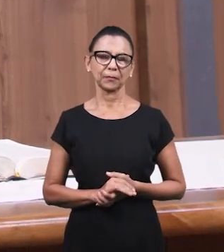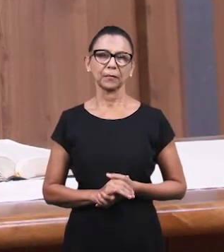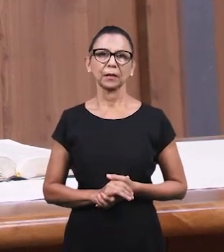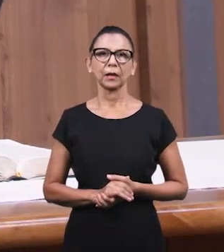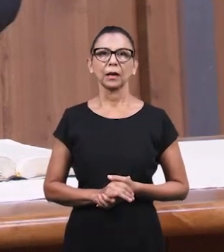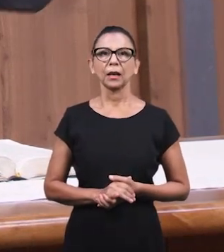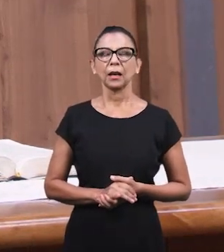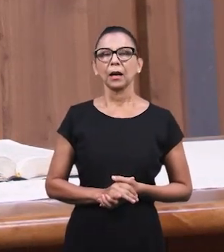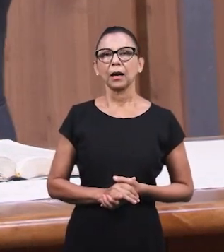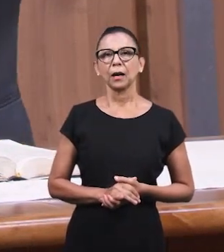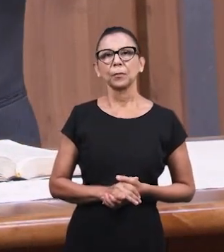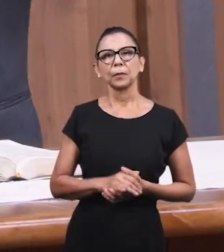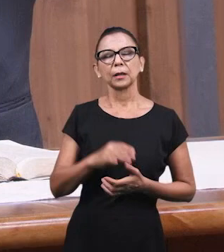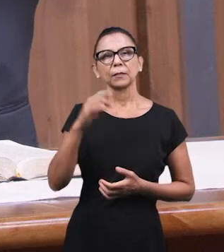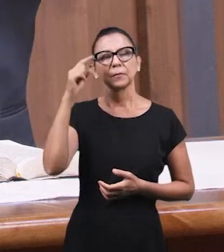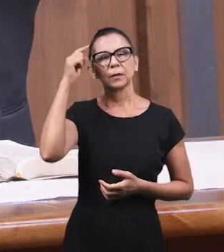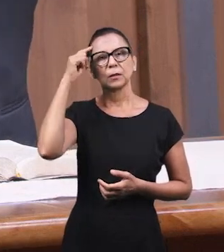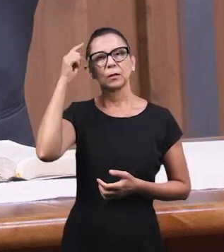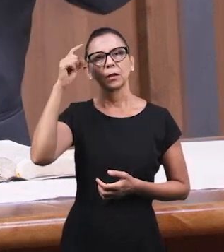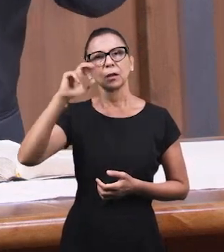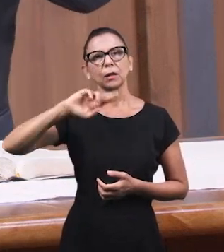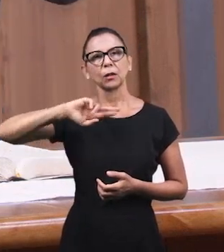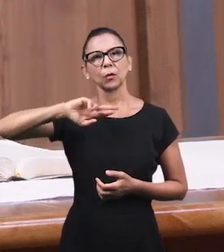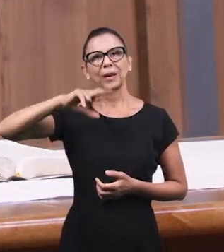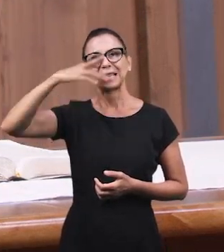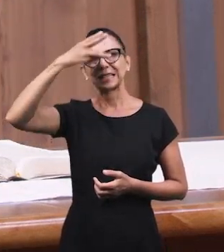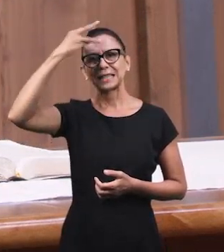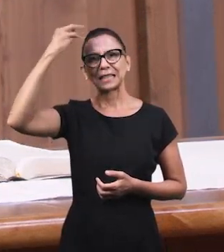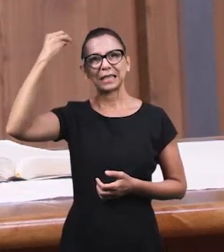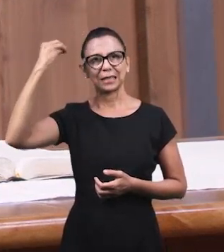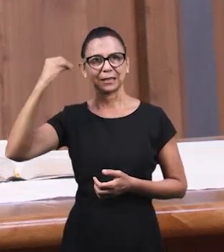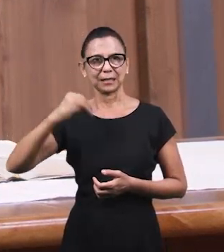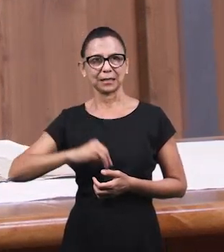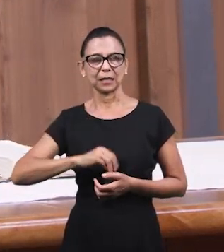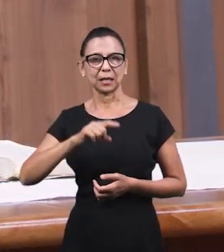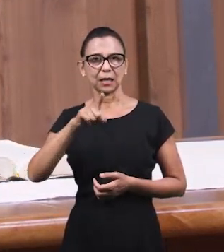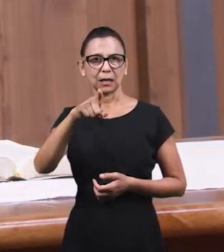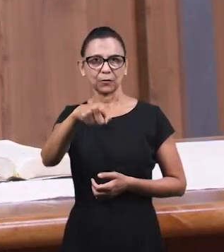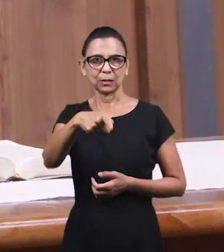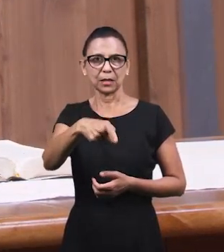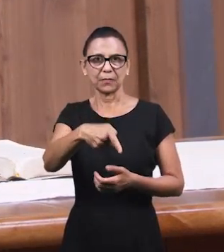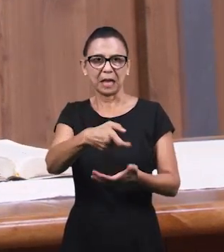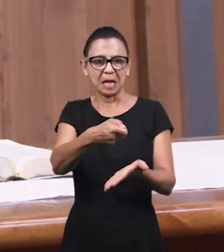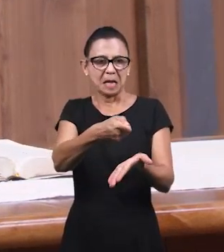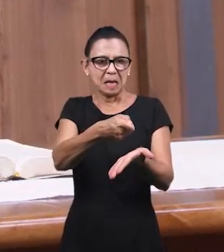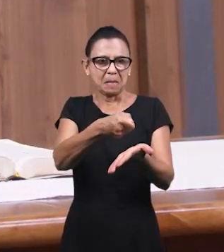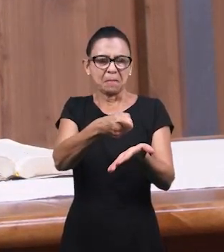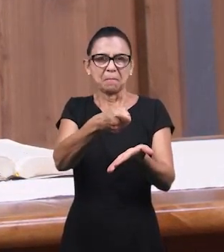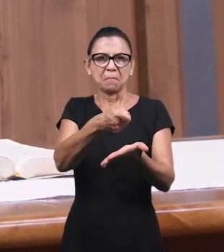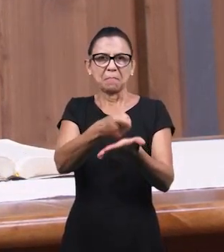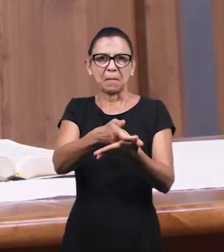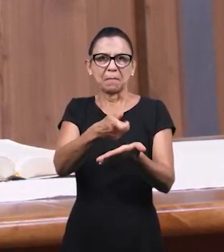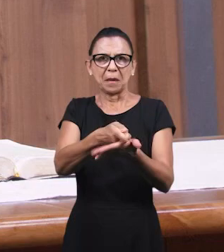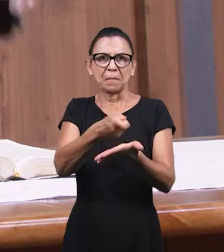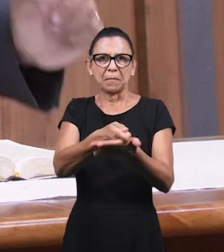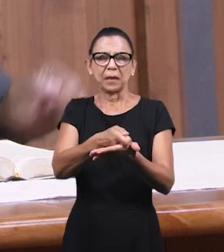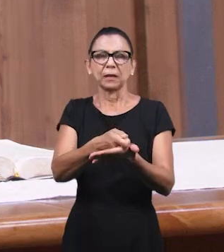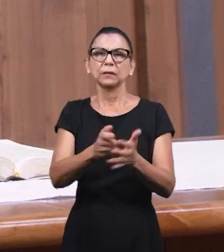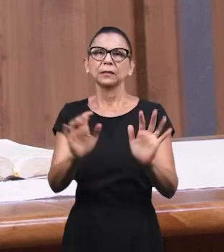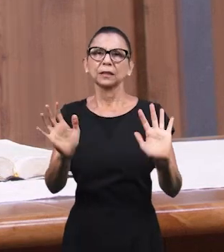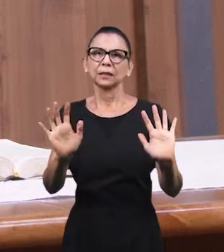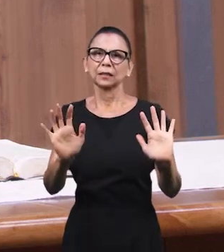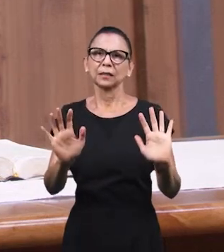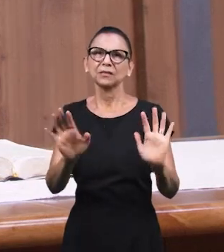это не просто забыть, да. Это перестать требовать, спрашивать с этого